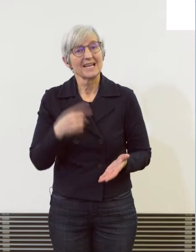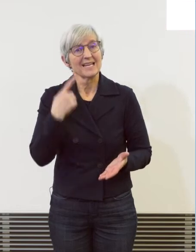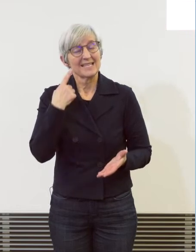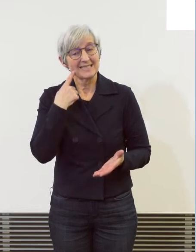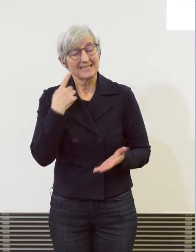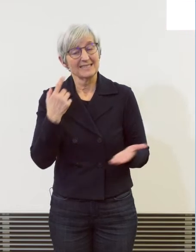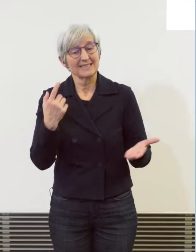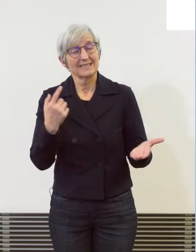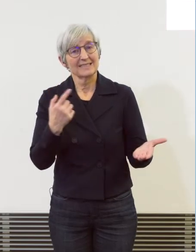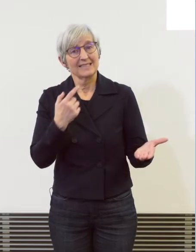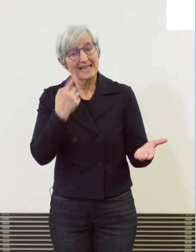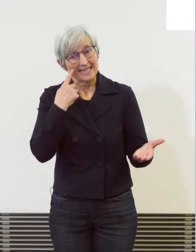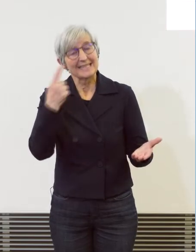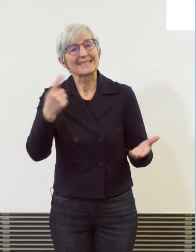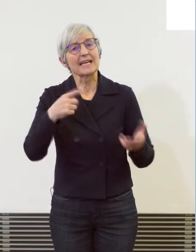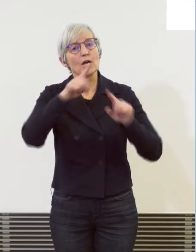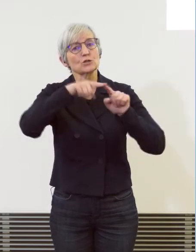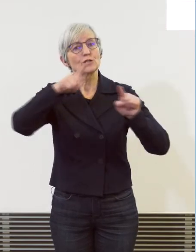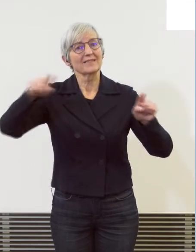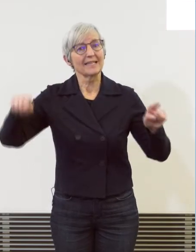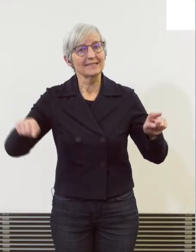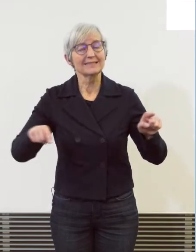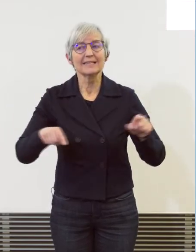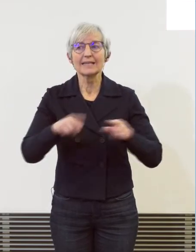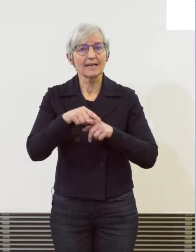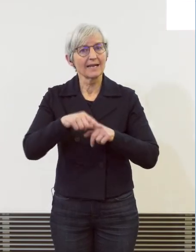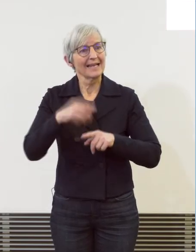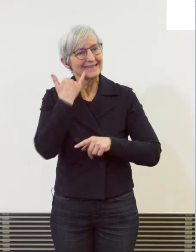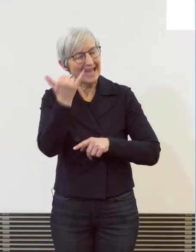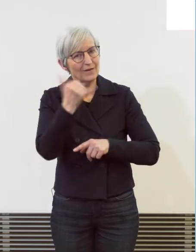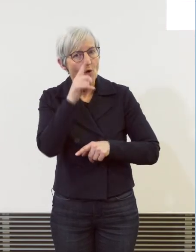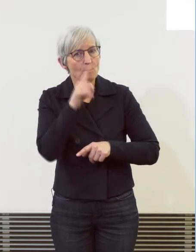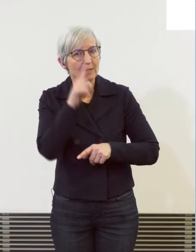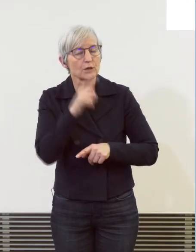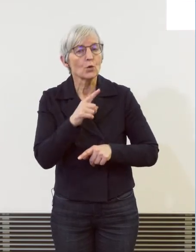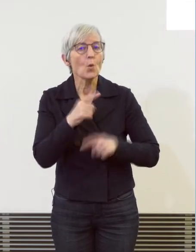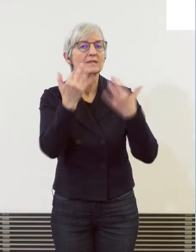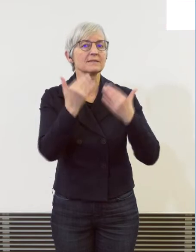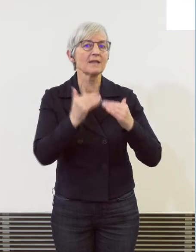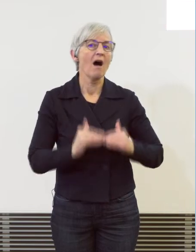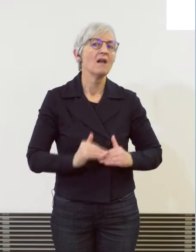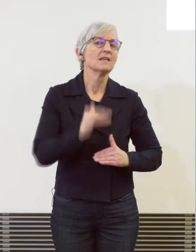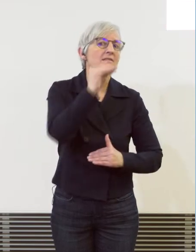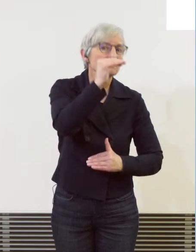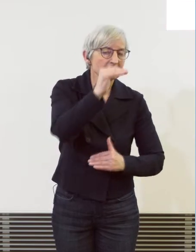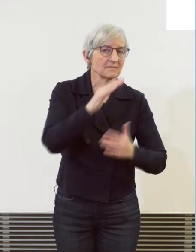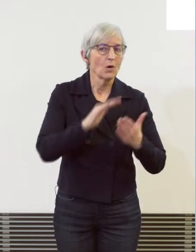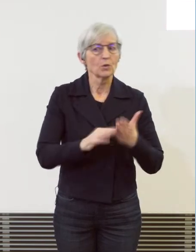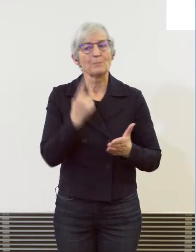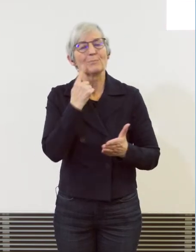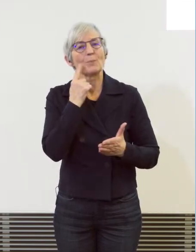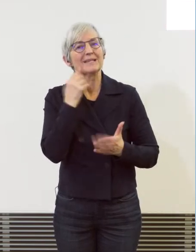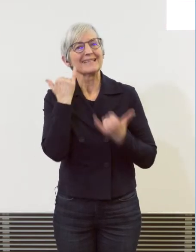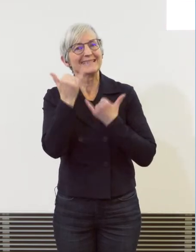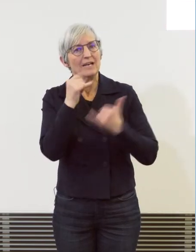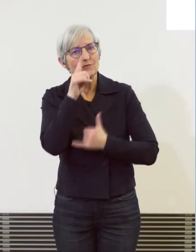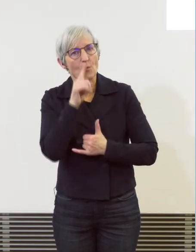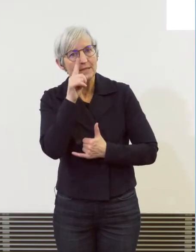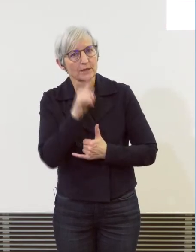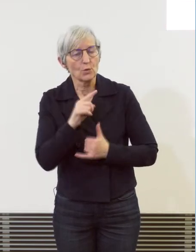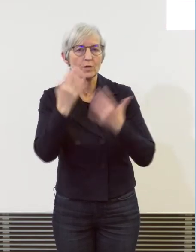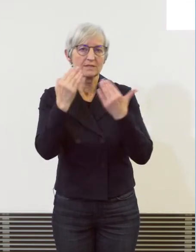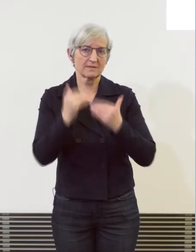Moment wieder zunehmen. Und darum tut sich die Kantonspolizei mit anderen Polizeicor aktuell an der